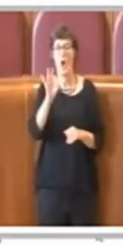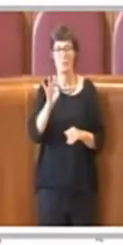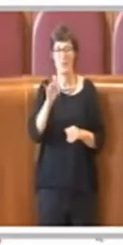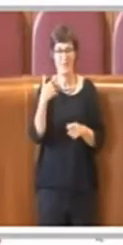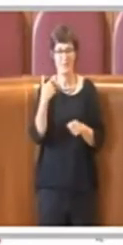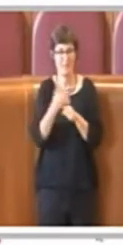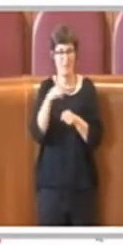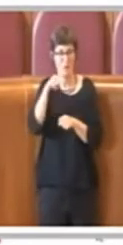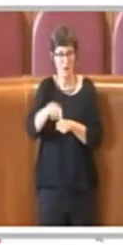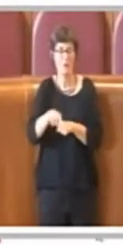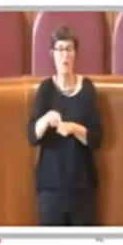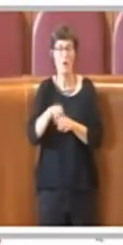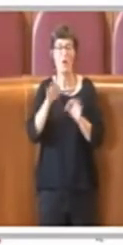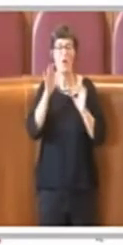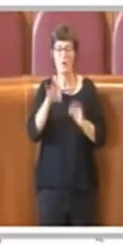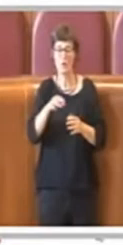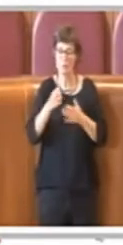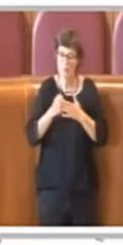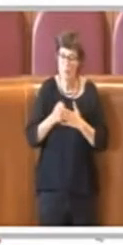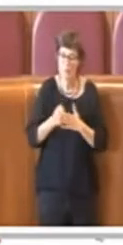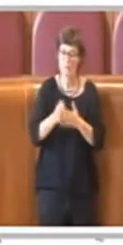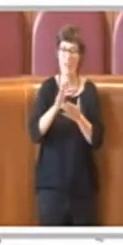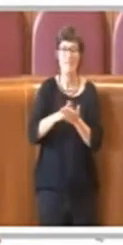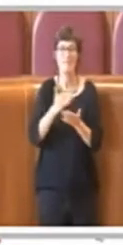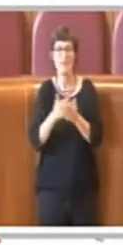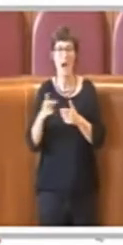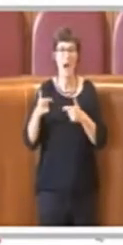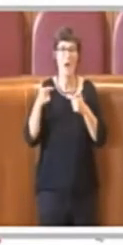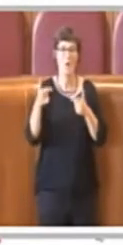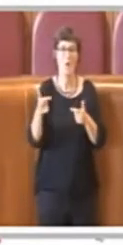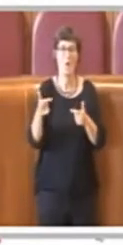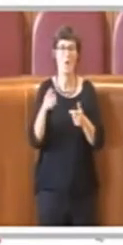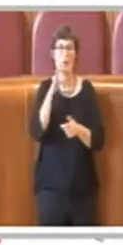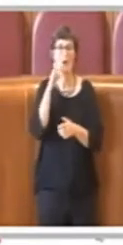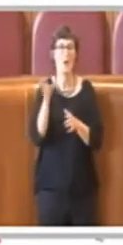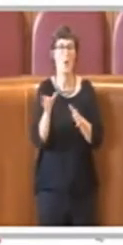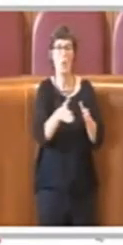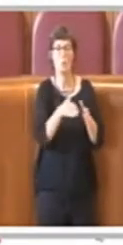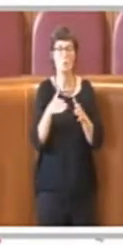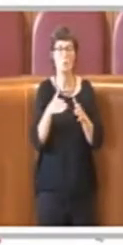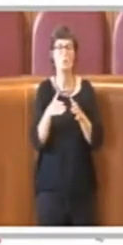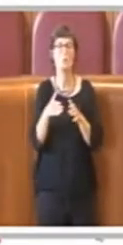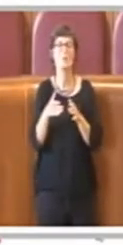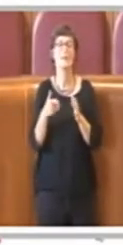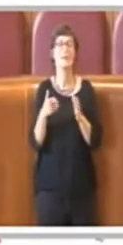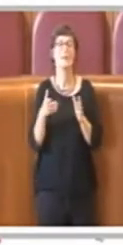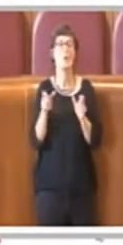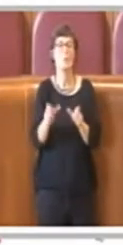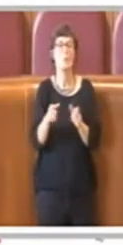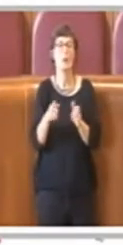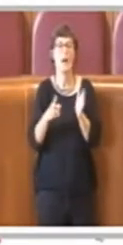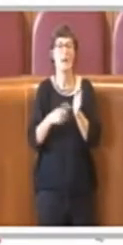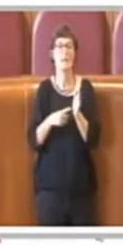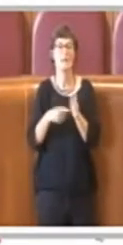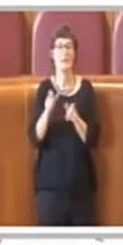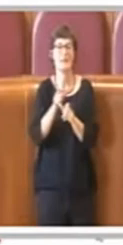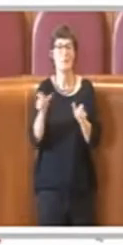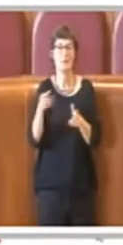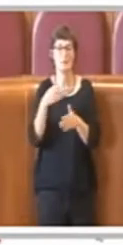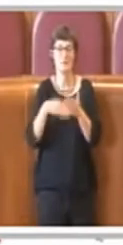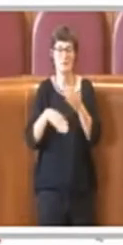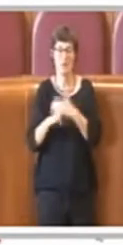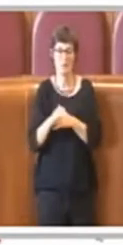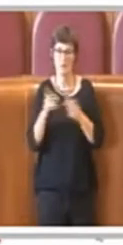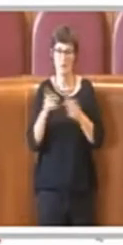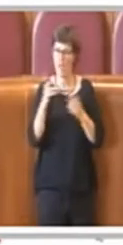consulte per i diritti delle persone con disabilità. Questo chiaramente senza voler svilire il prezioso lavoro svolto